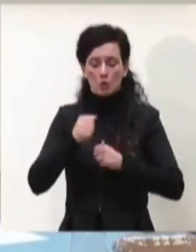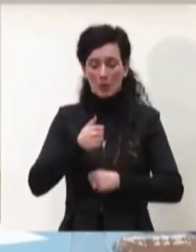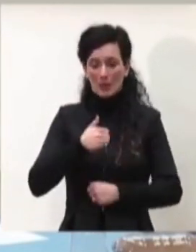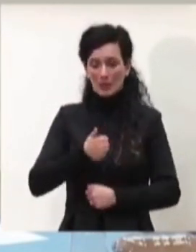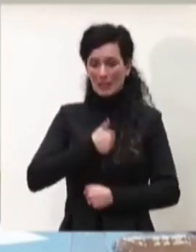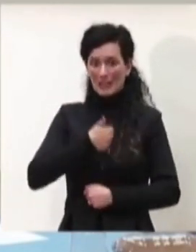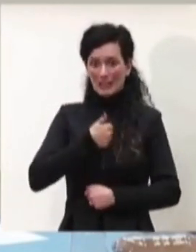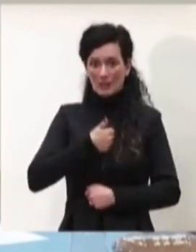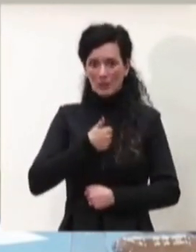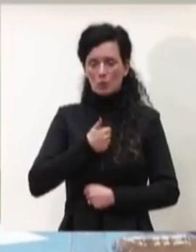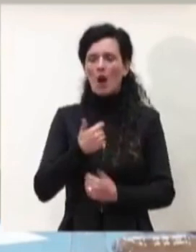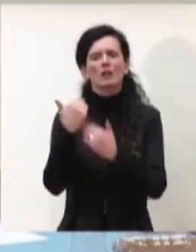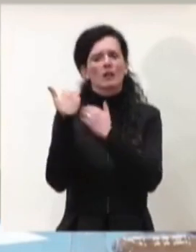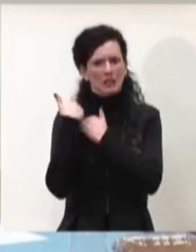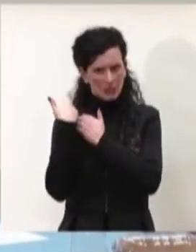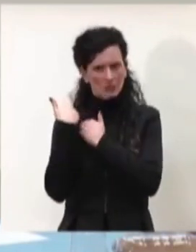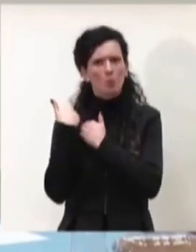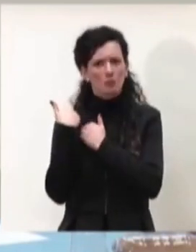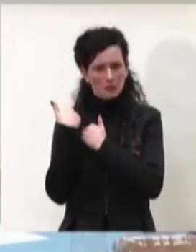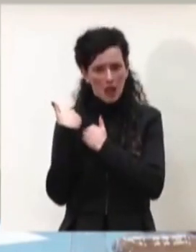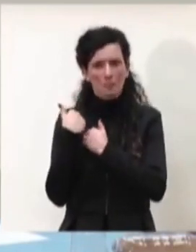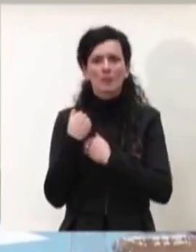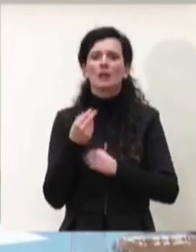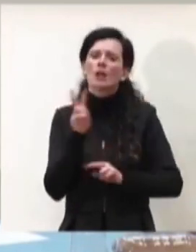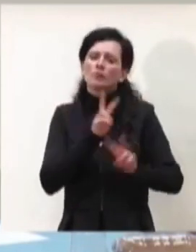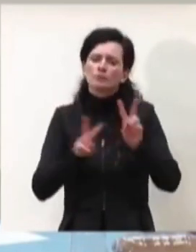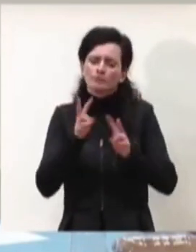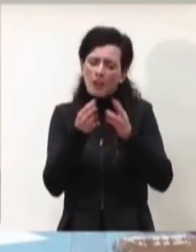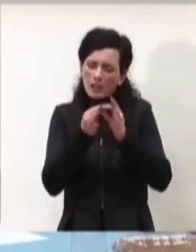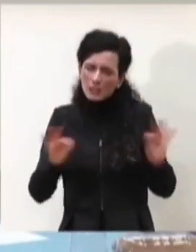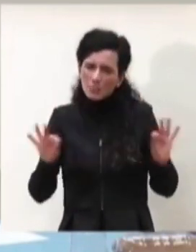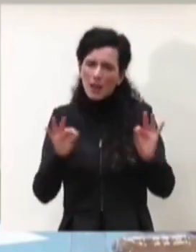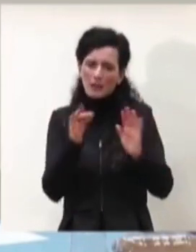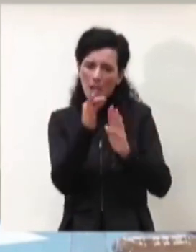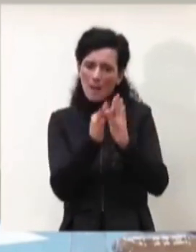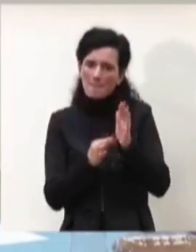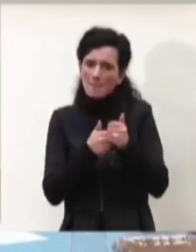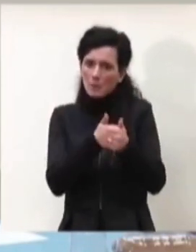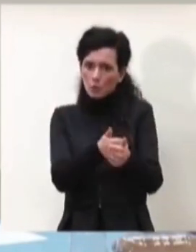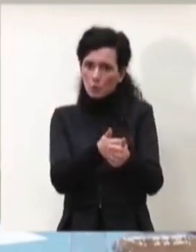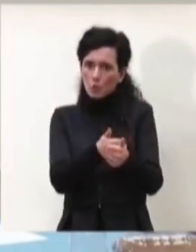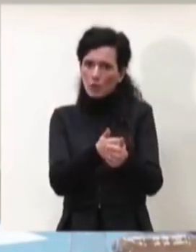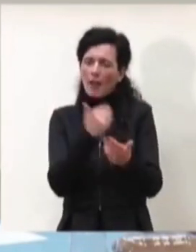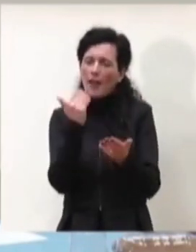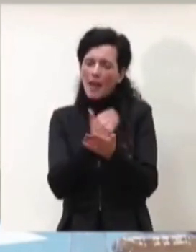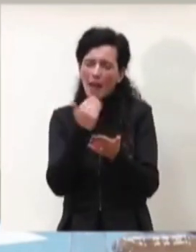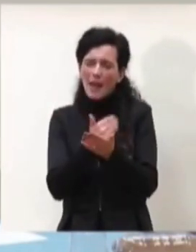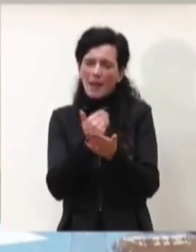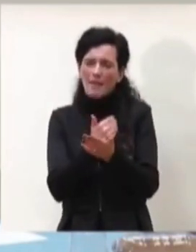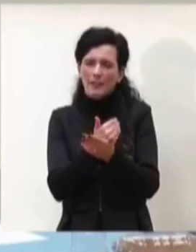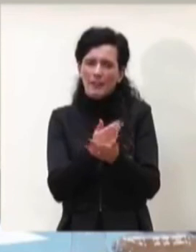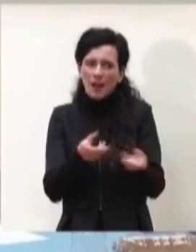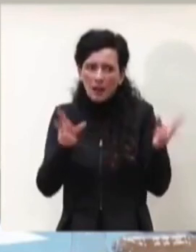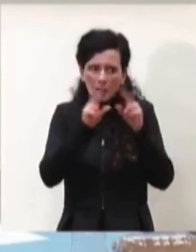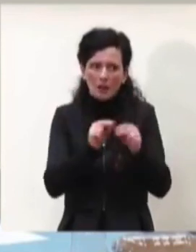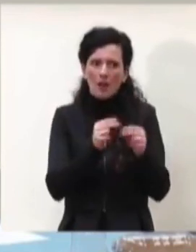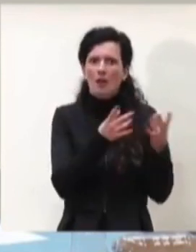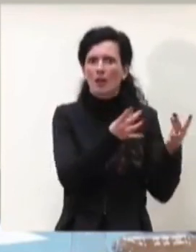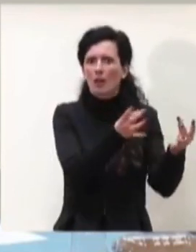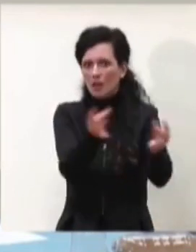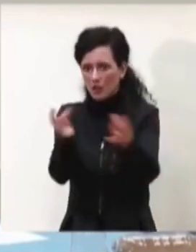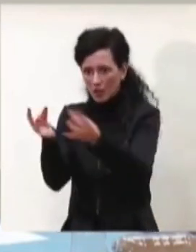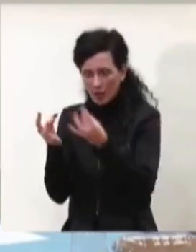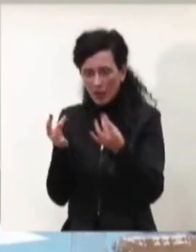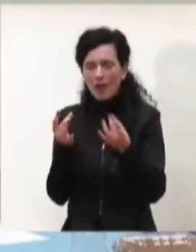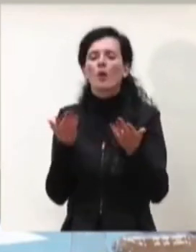responsabili ma anche misure apte a contenere la ripresa dei contagi, abbiamo adesso